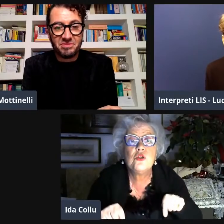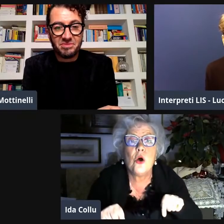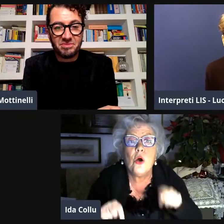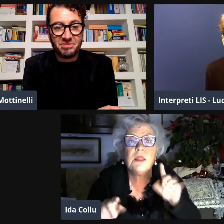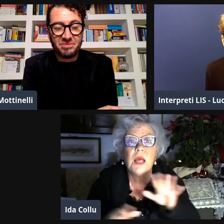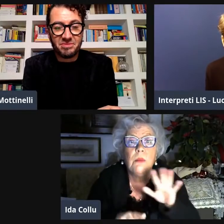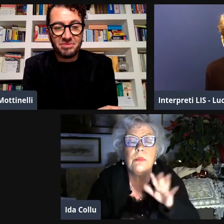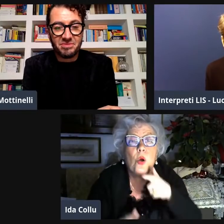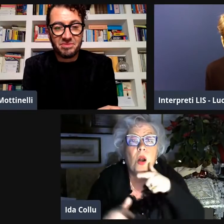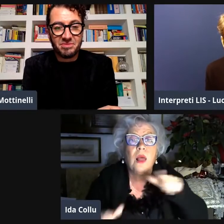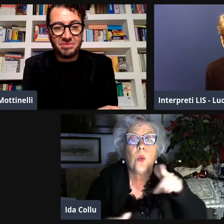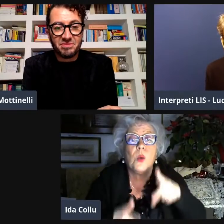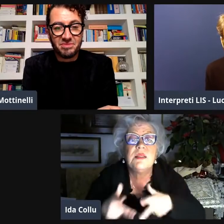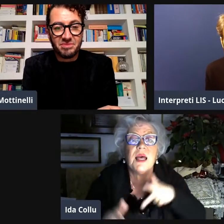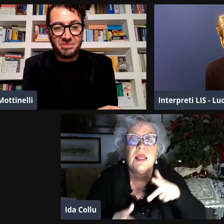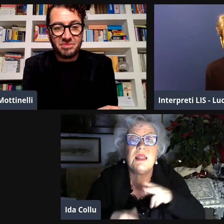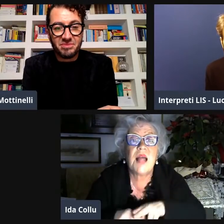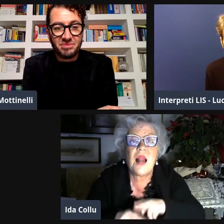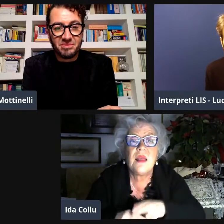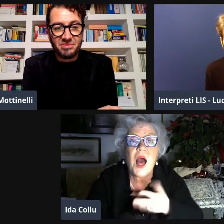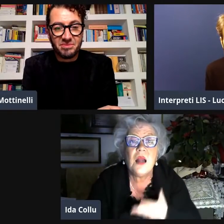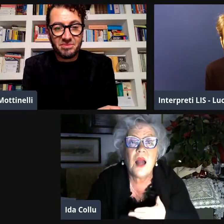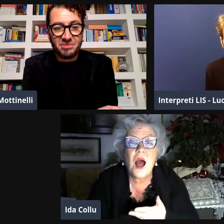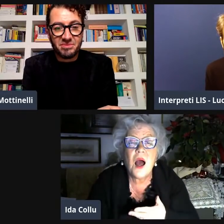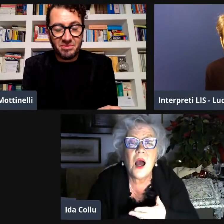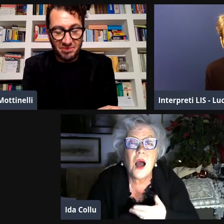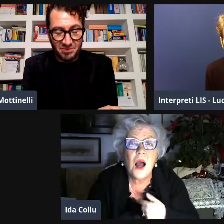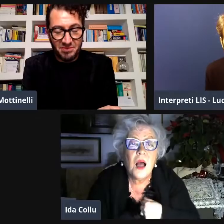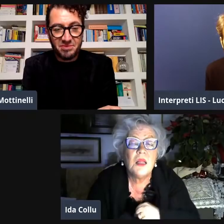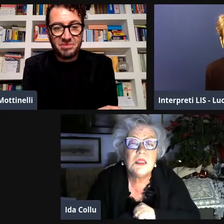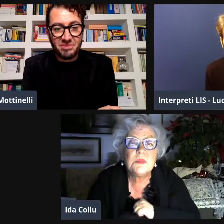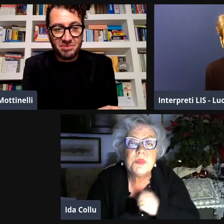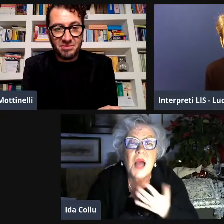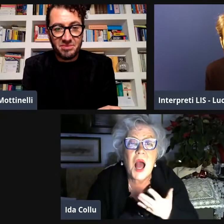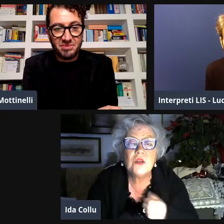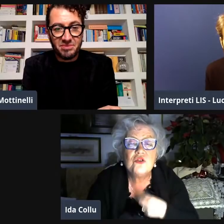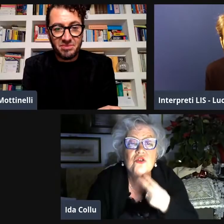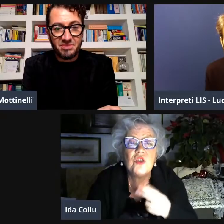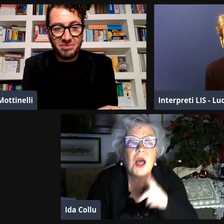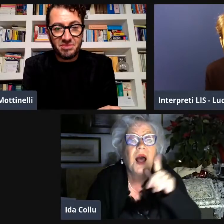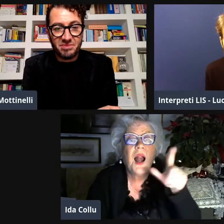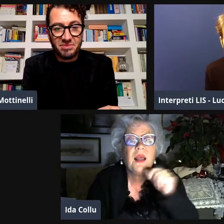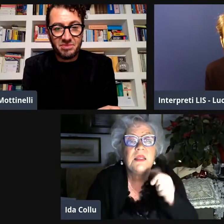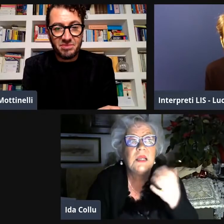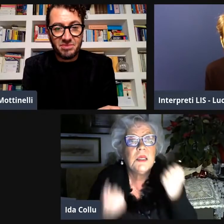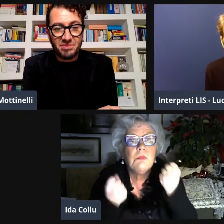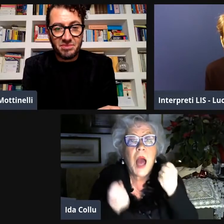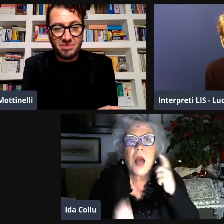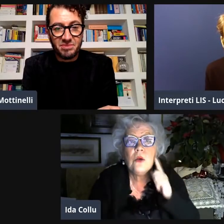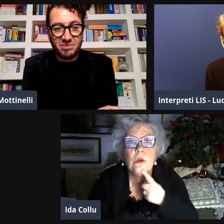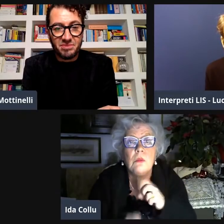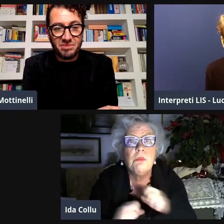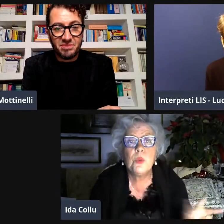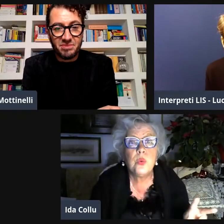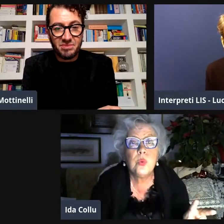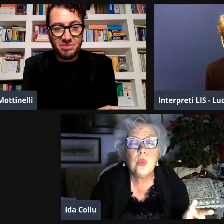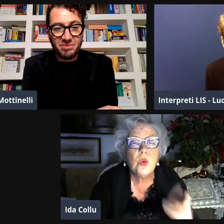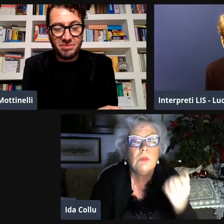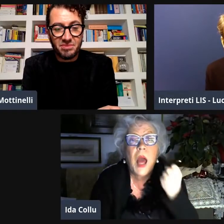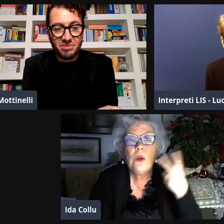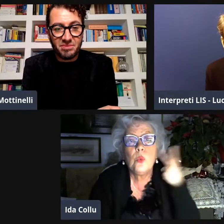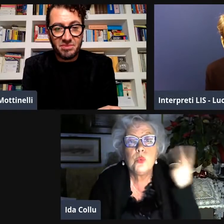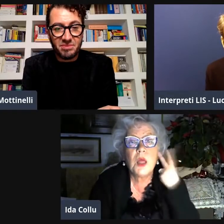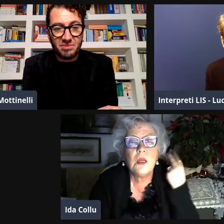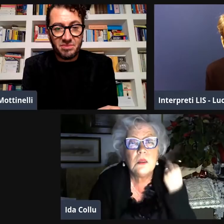non porta nessuna conoscenza come adesso per esempio nella lingua dei segni italiana a me dispiace molto che